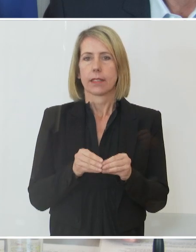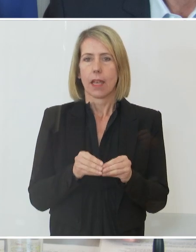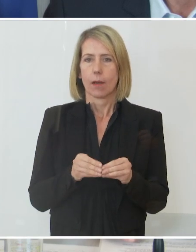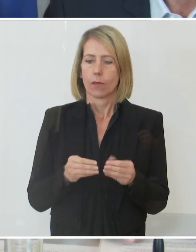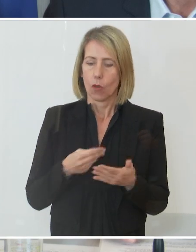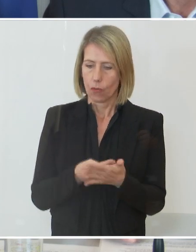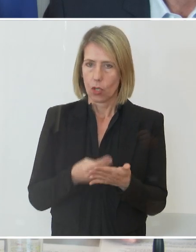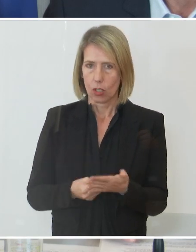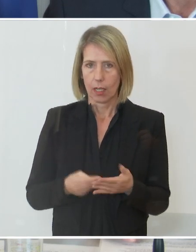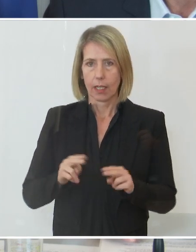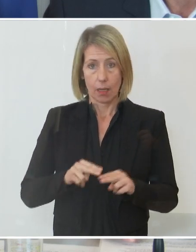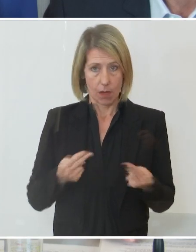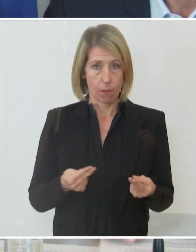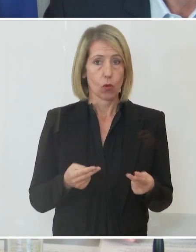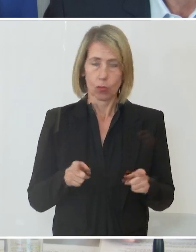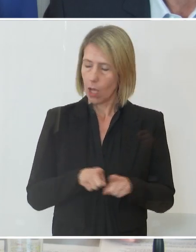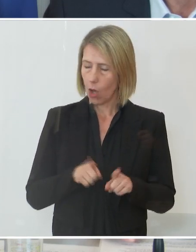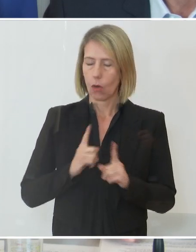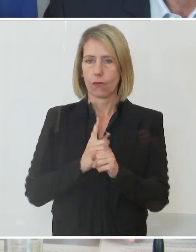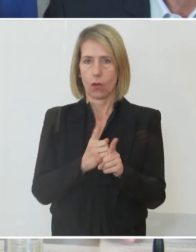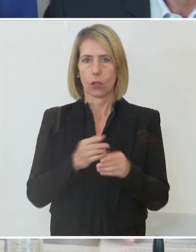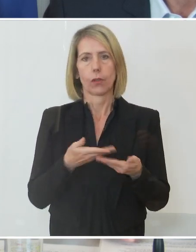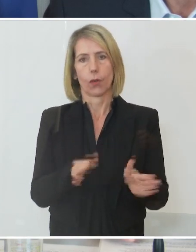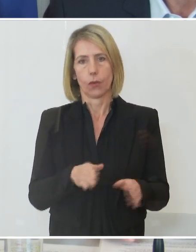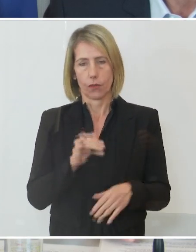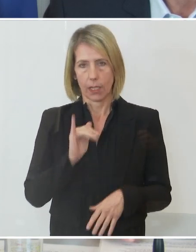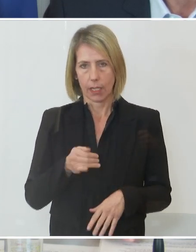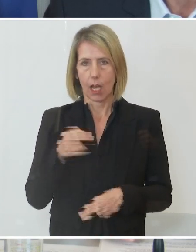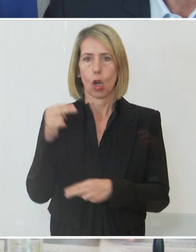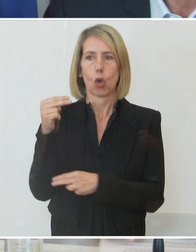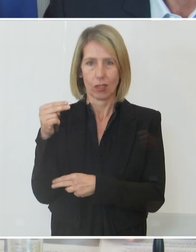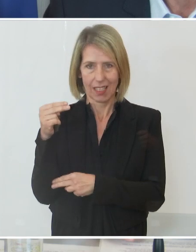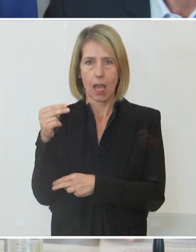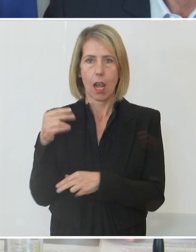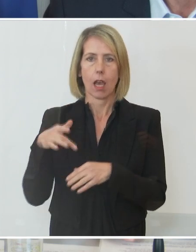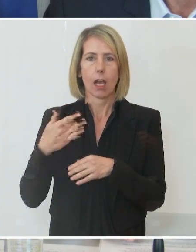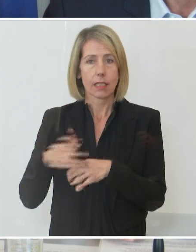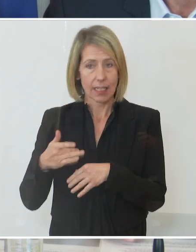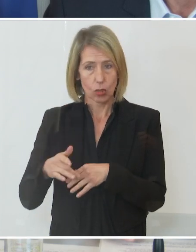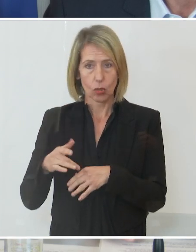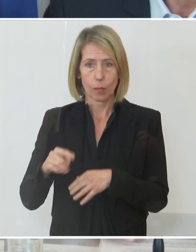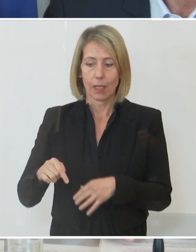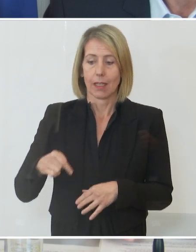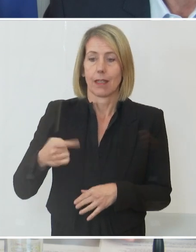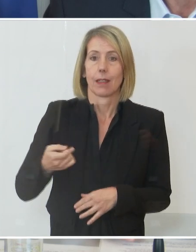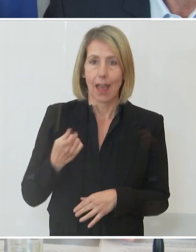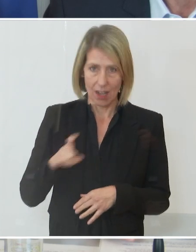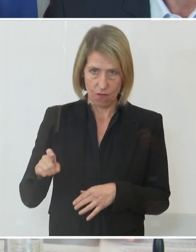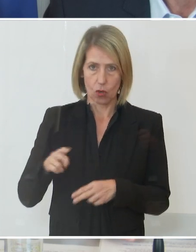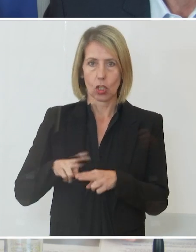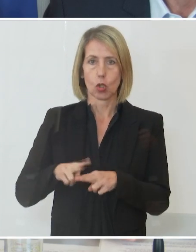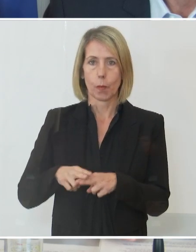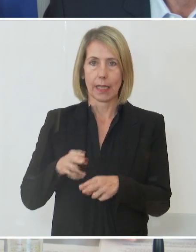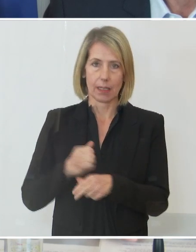Vorschlägen des Bundes öffnen, bei Gastronomie und Hotellerie, das eine Woche später machen. Jetzt haben mich viele gefragt,